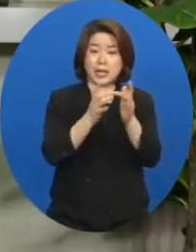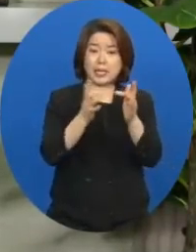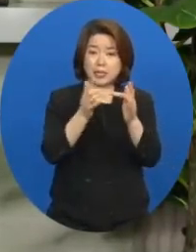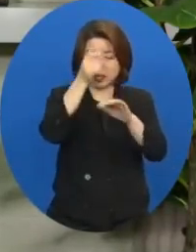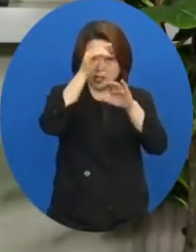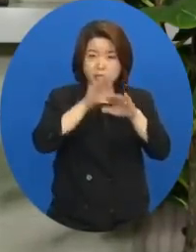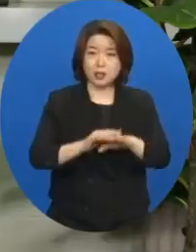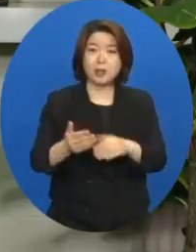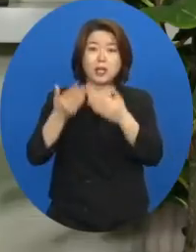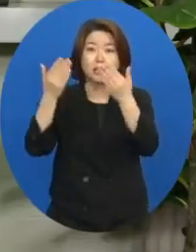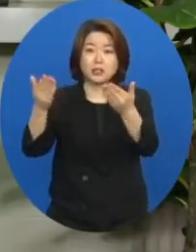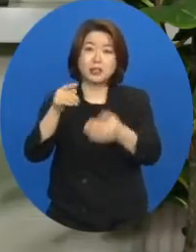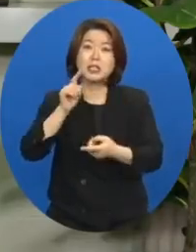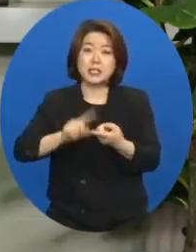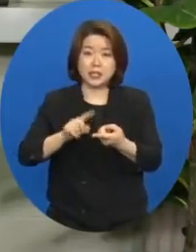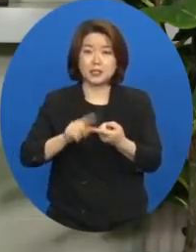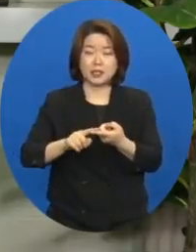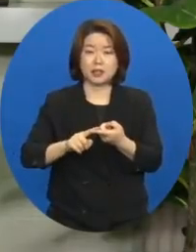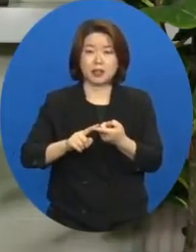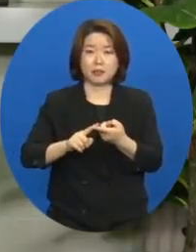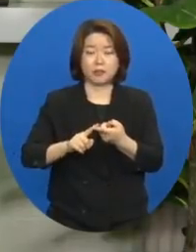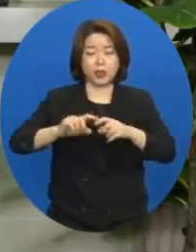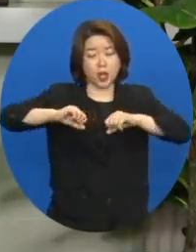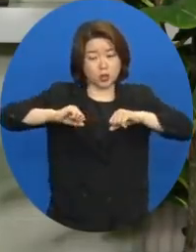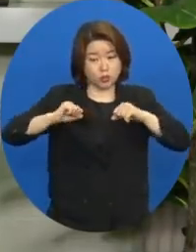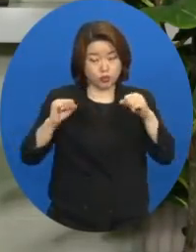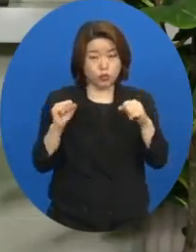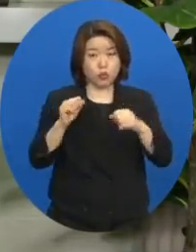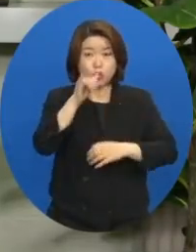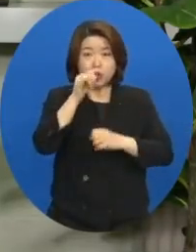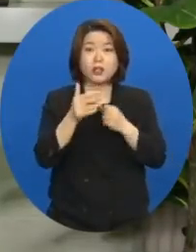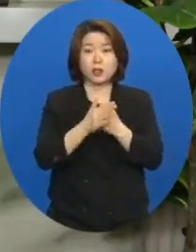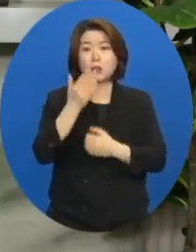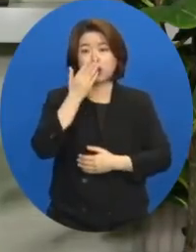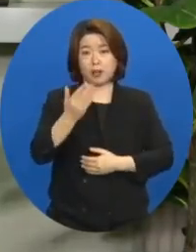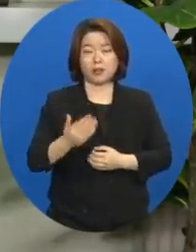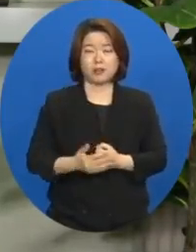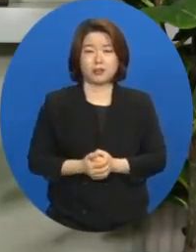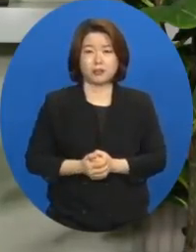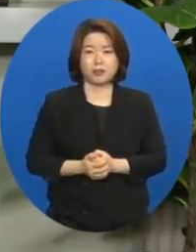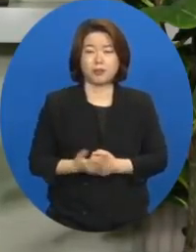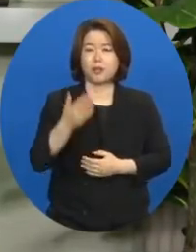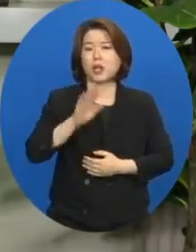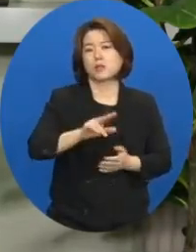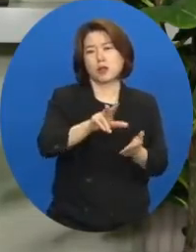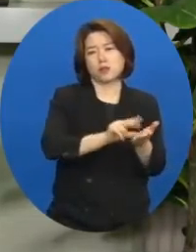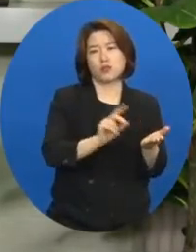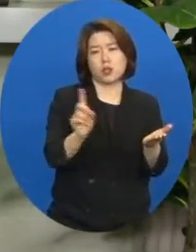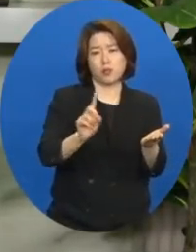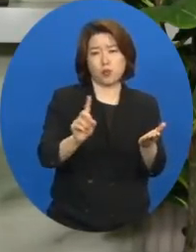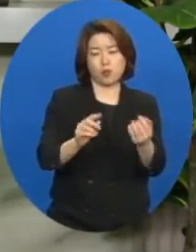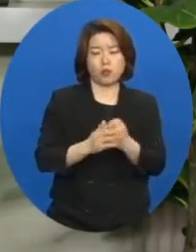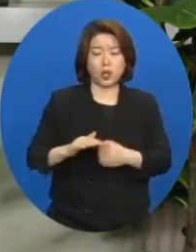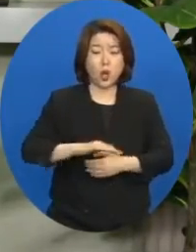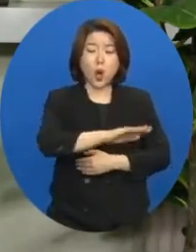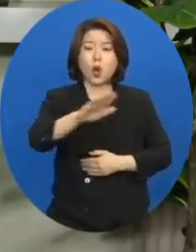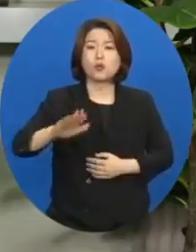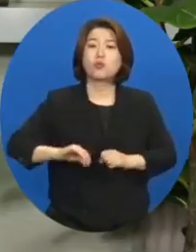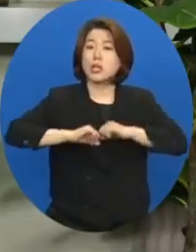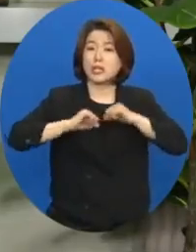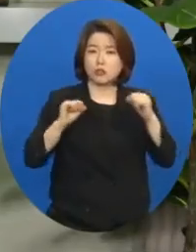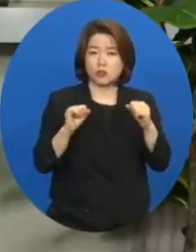예배를 드리는 것 자체가 순종이죠. 그렇지만 문제는 우리의 순종이